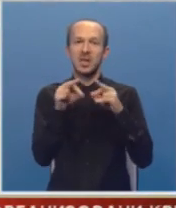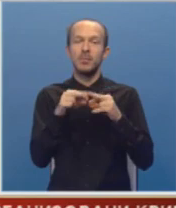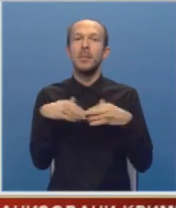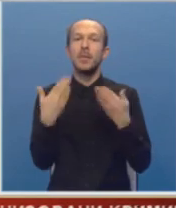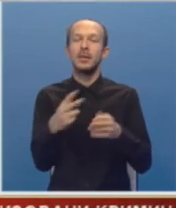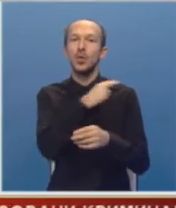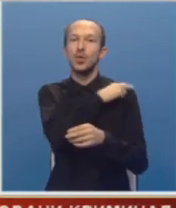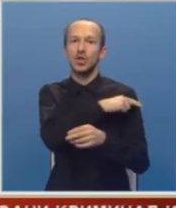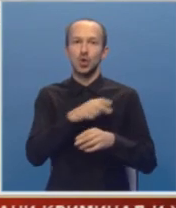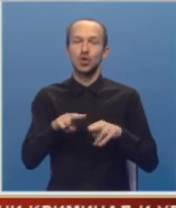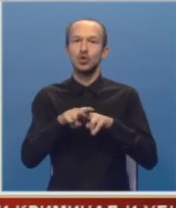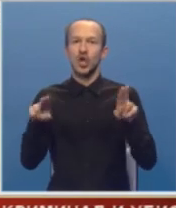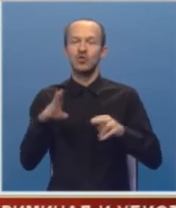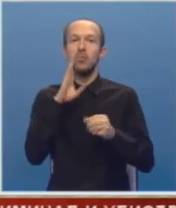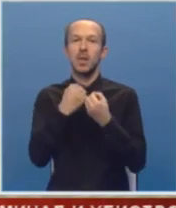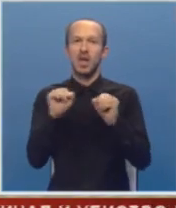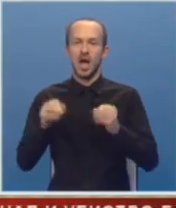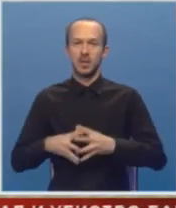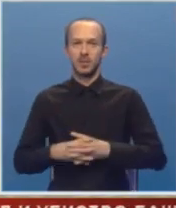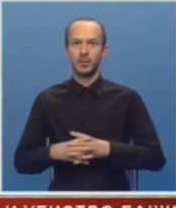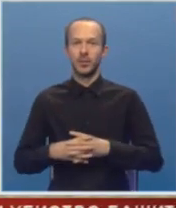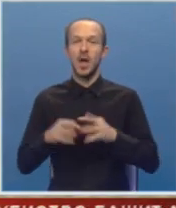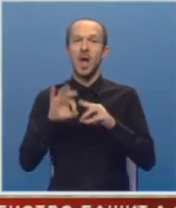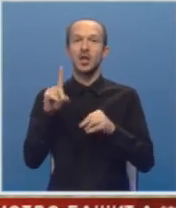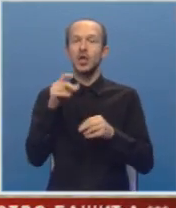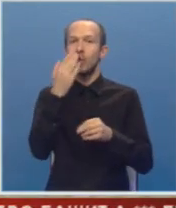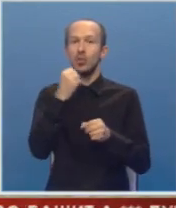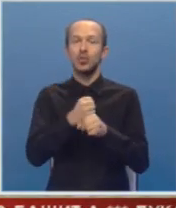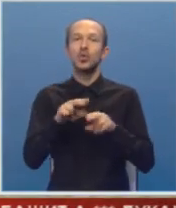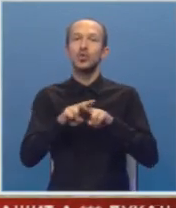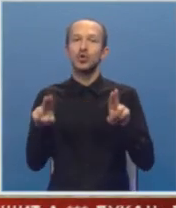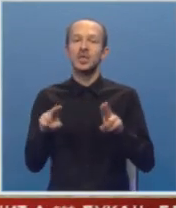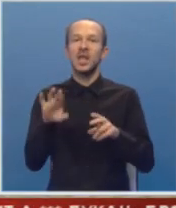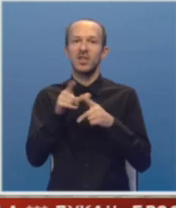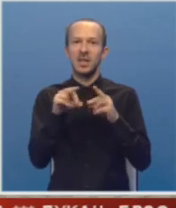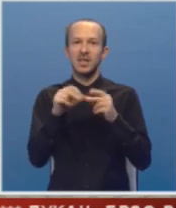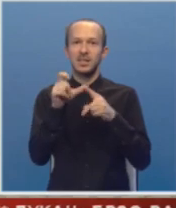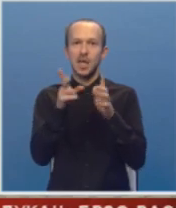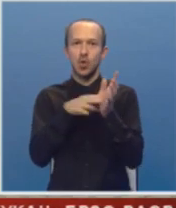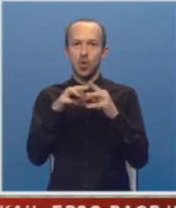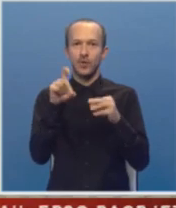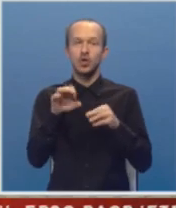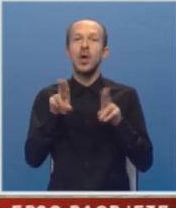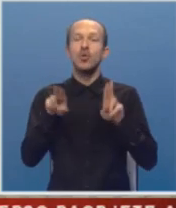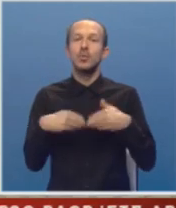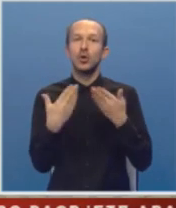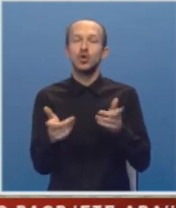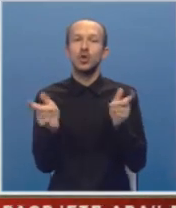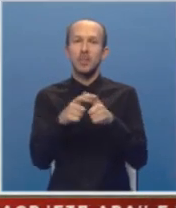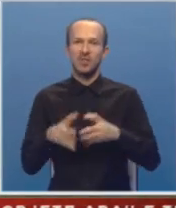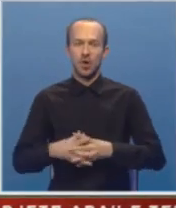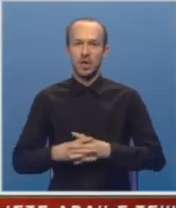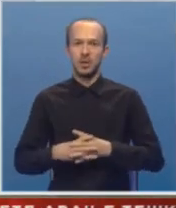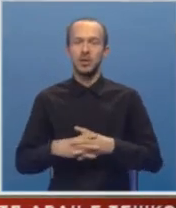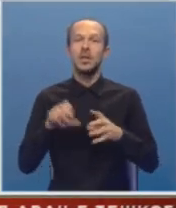predaju nadležnost tužilaštva BIH, a da li će postupajući tužilac Elvira Stanojlović eventualno predložiti pritvor,